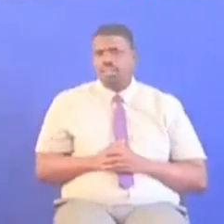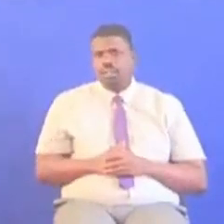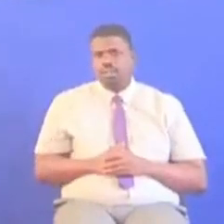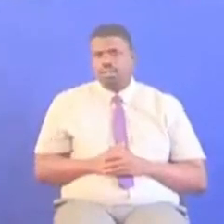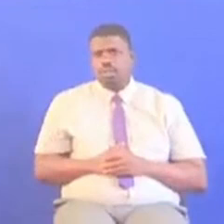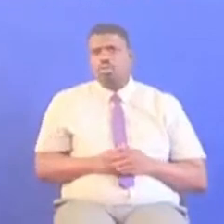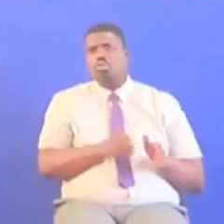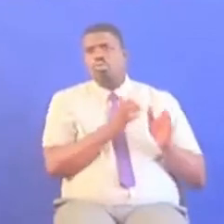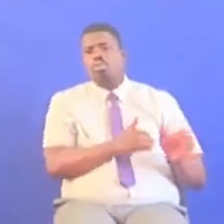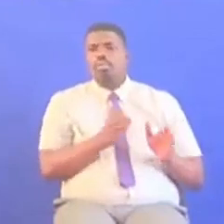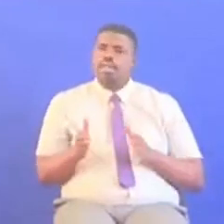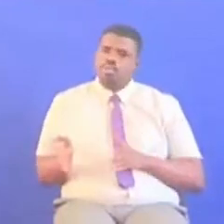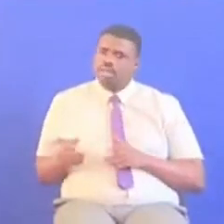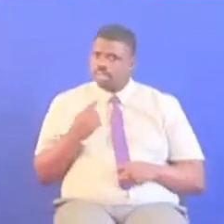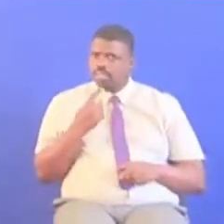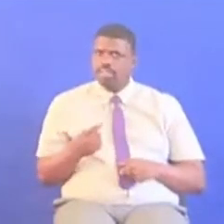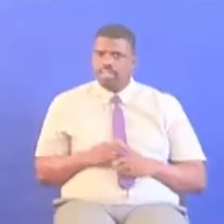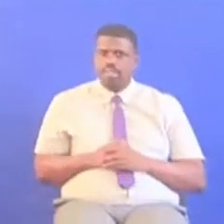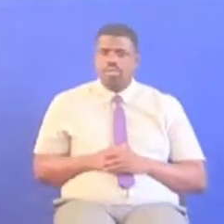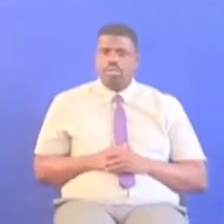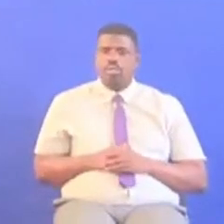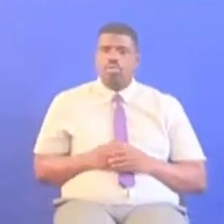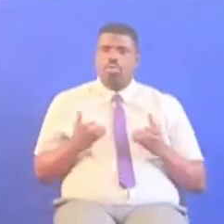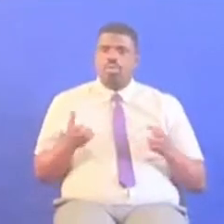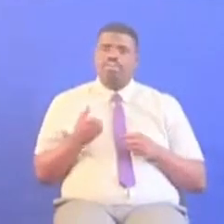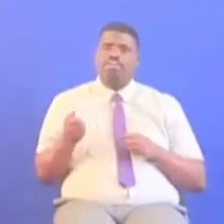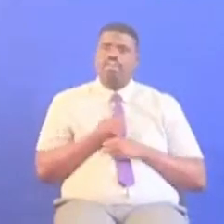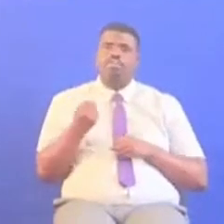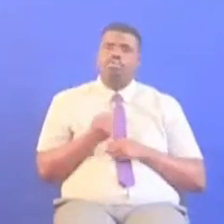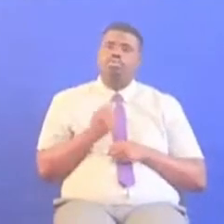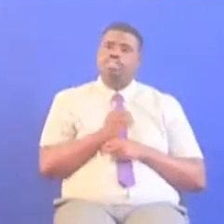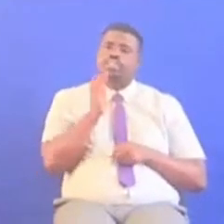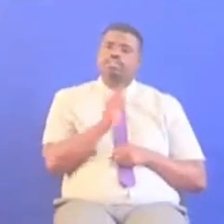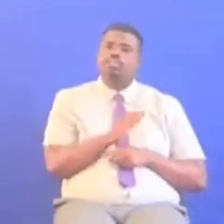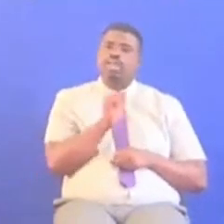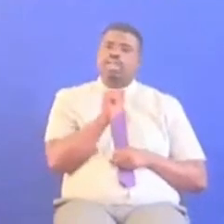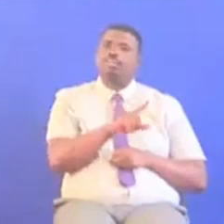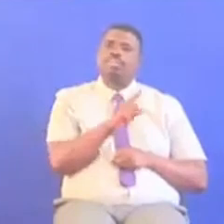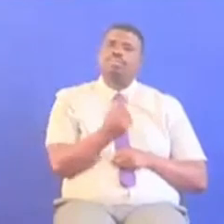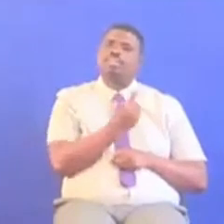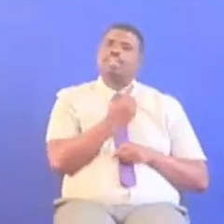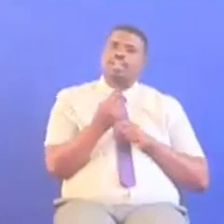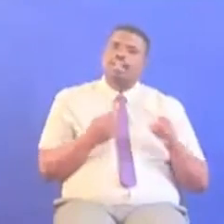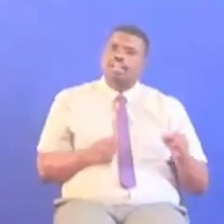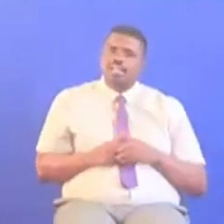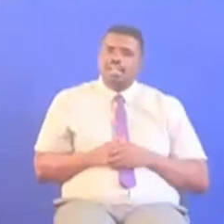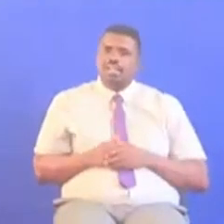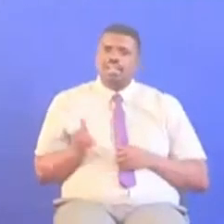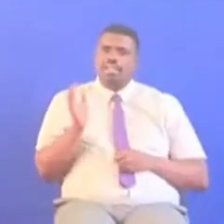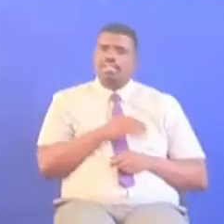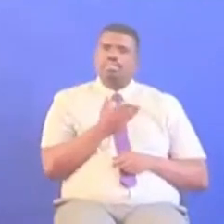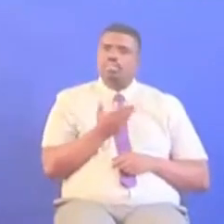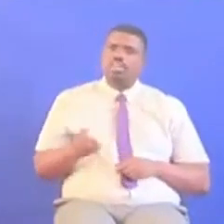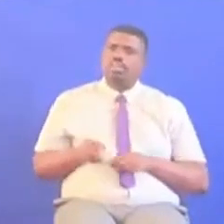Kupangwa Angesema mwana wa machinga Fanyeni sigurizenu za machinga Ala hamisi peke hake Siku zingine